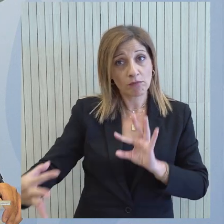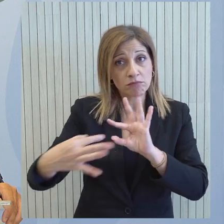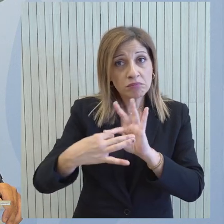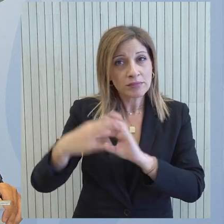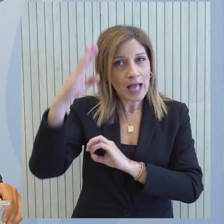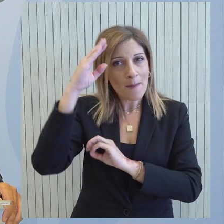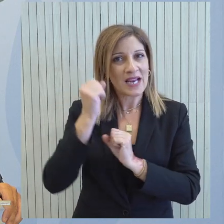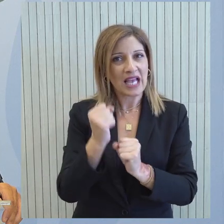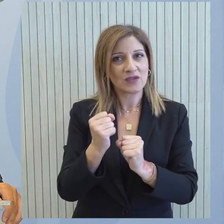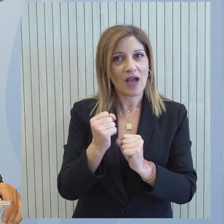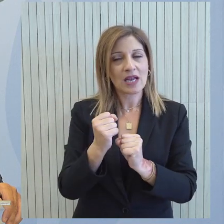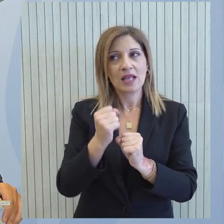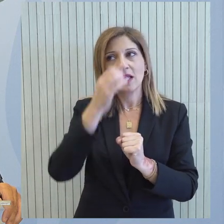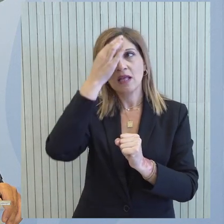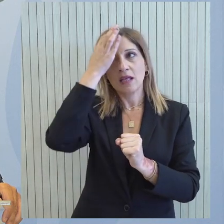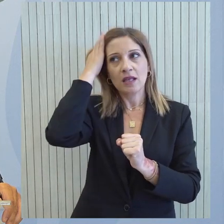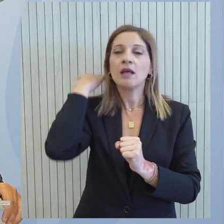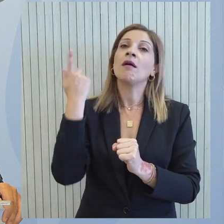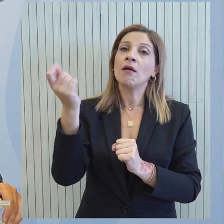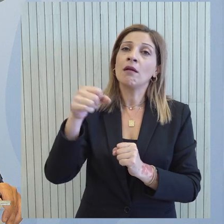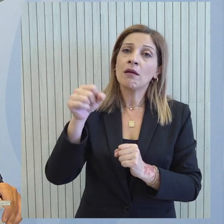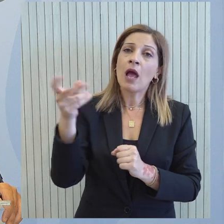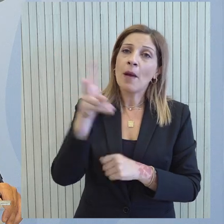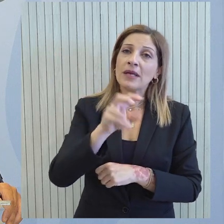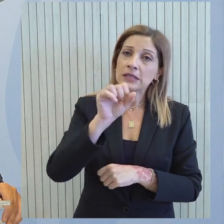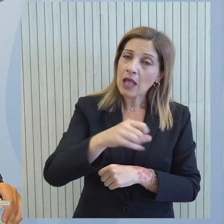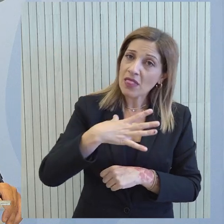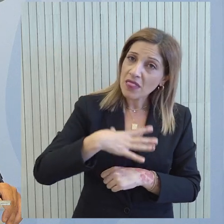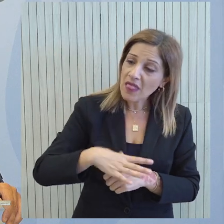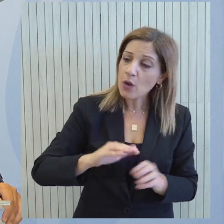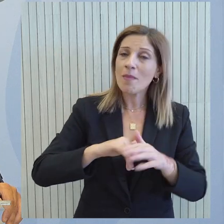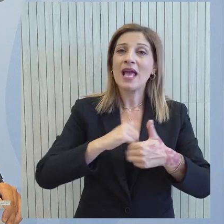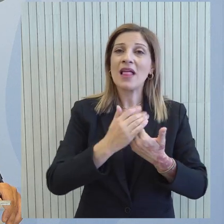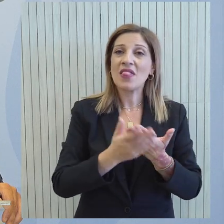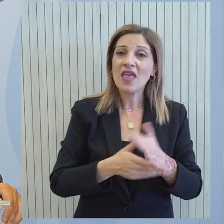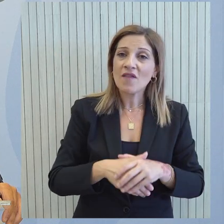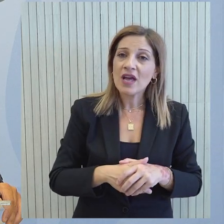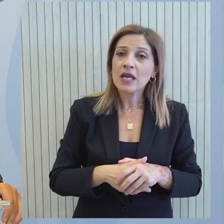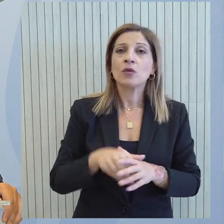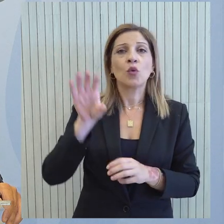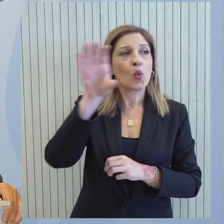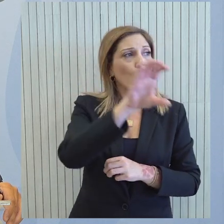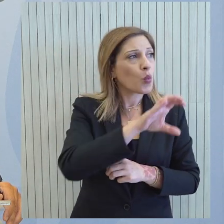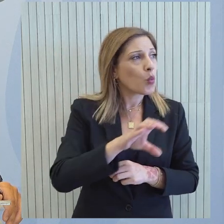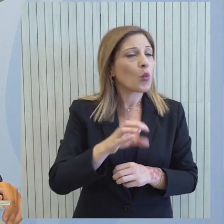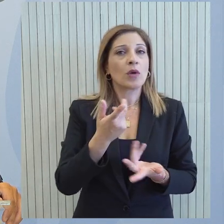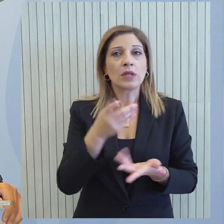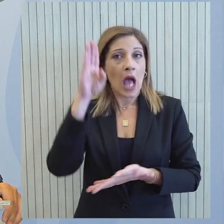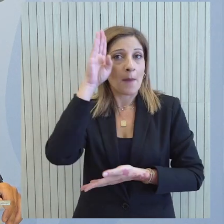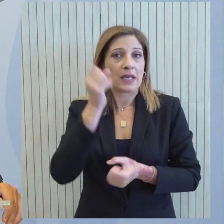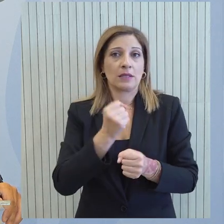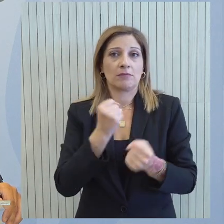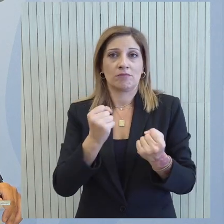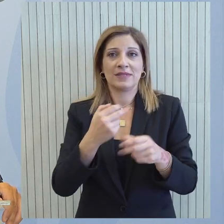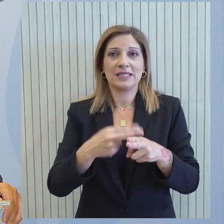είναι σε όλα αυτά τα έργα στρατηγικού ενδιαφέροντος Ναι, να υπάρχει αυτό το ενδιαφέρον και από χώρες και ασφαλώς μια